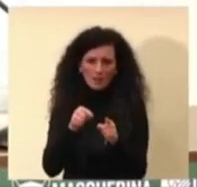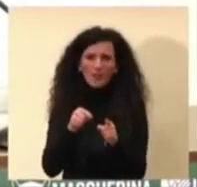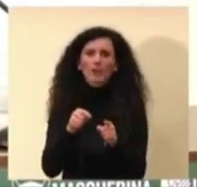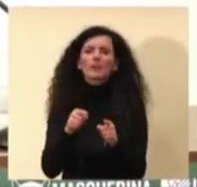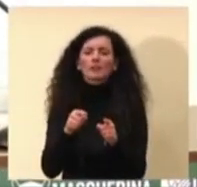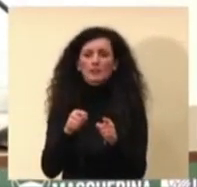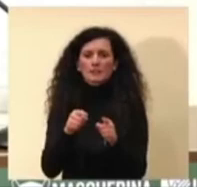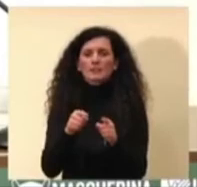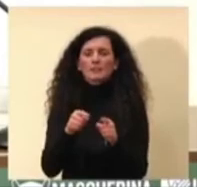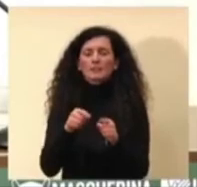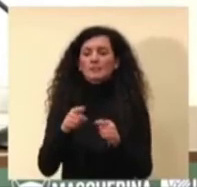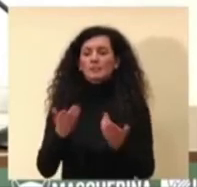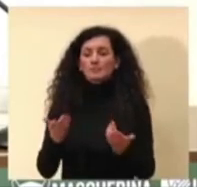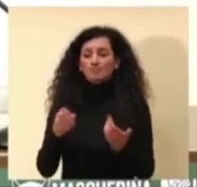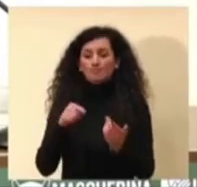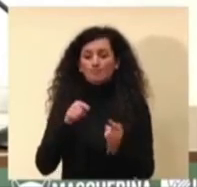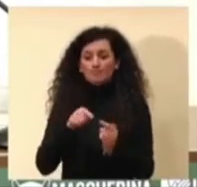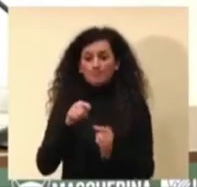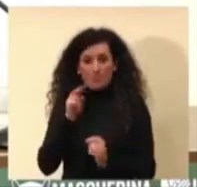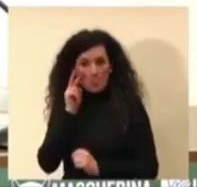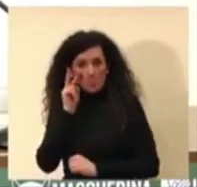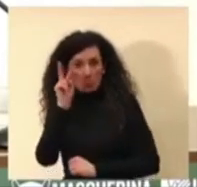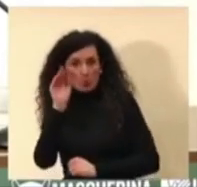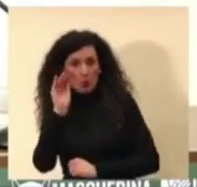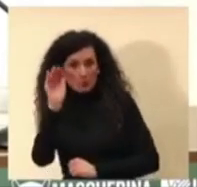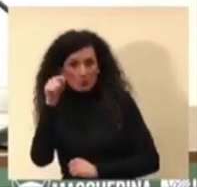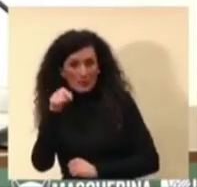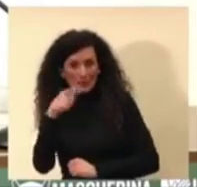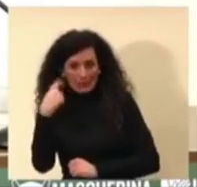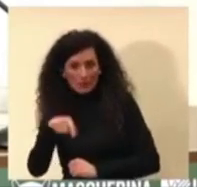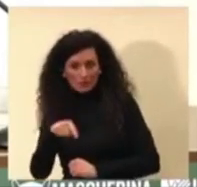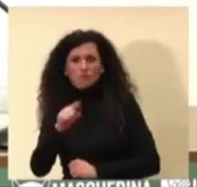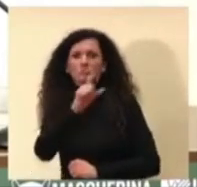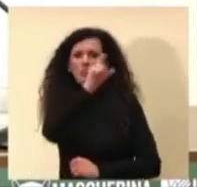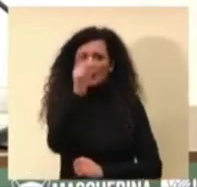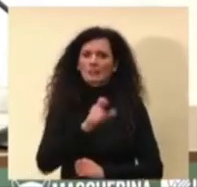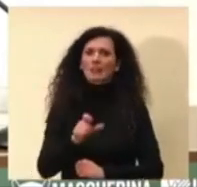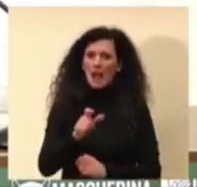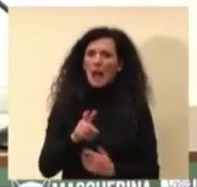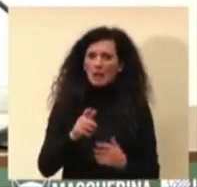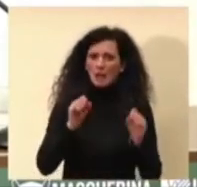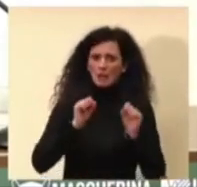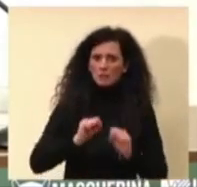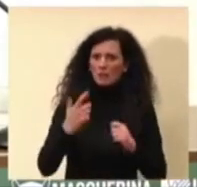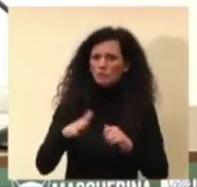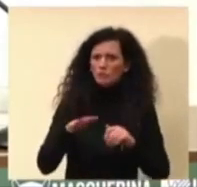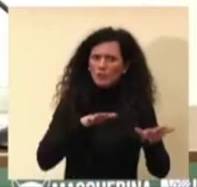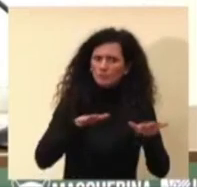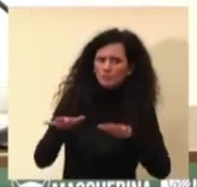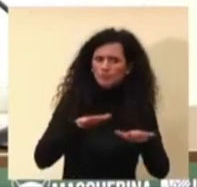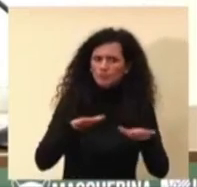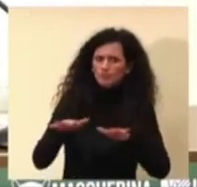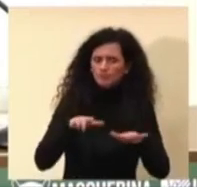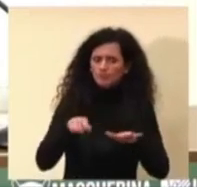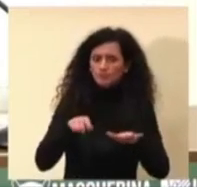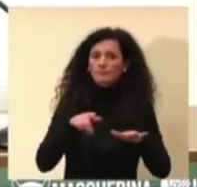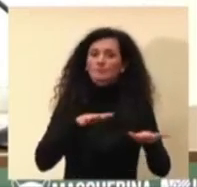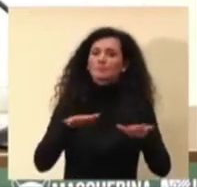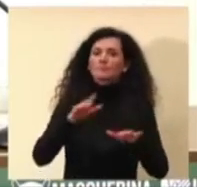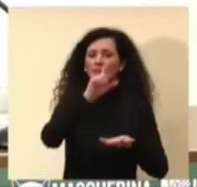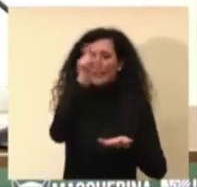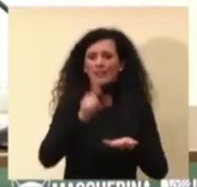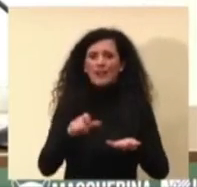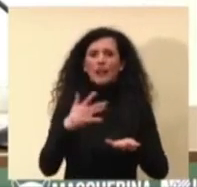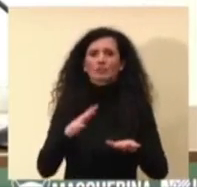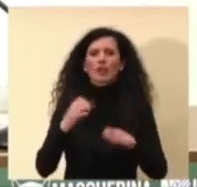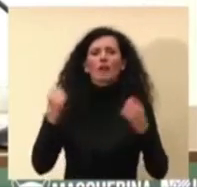in questa prospettiva si è mosso il Paese facendosi promotore dell'iniziativa